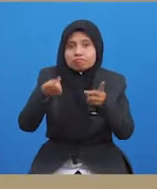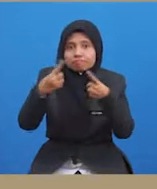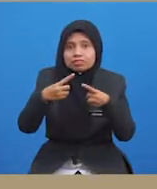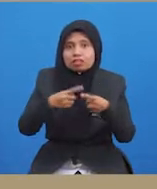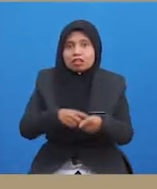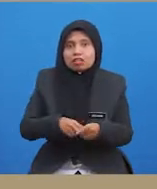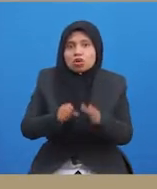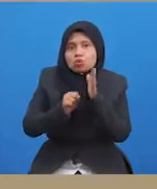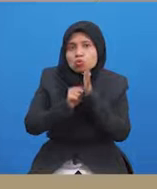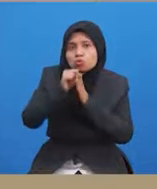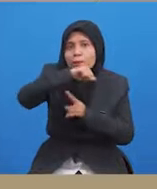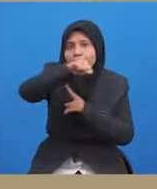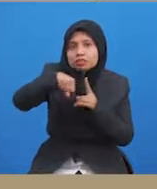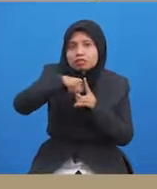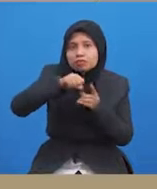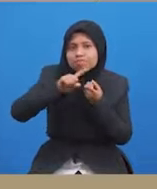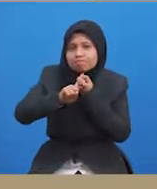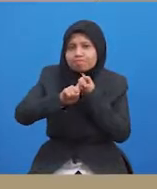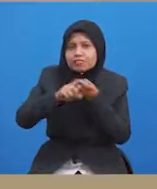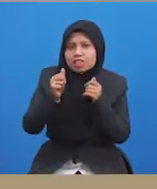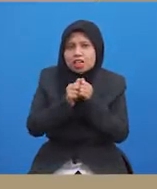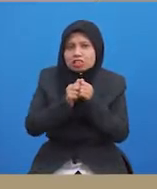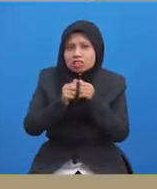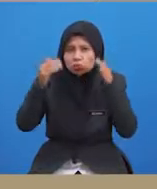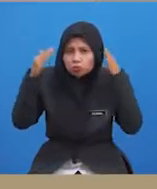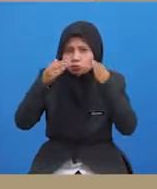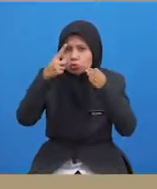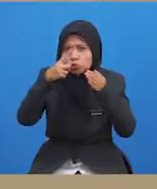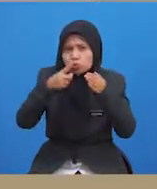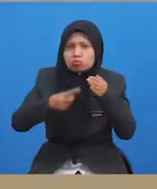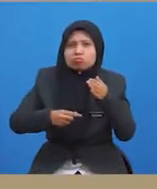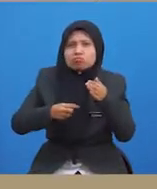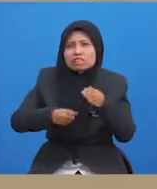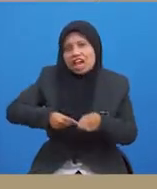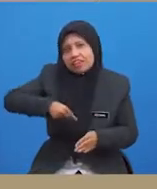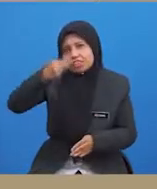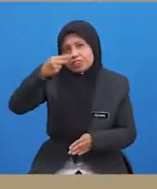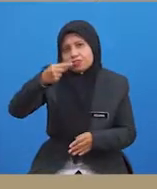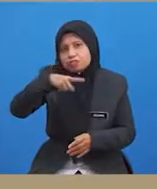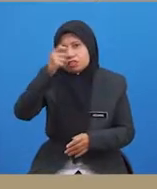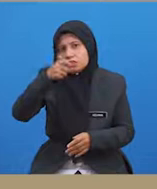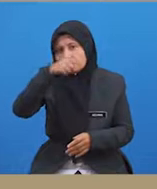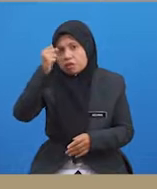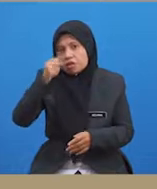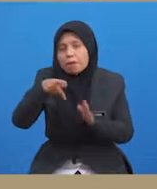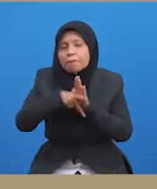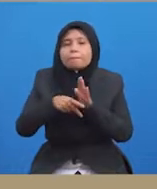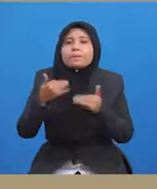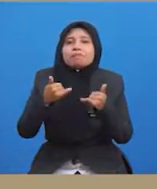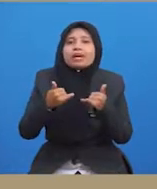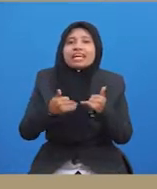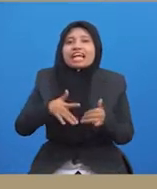persekitaran berkaitan rapat dengan kecenderungan untuk bertindak secara agresif kerana ia menyebabkan